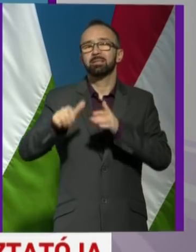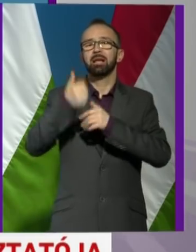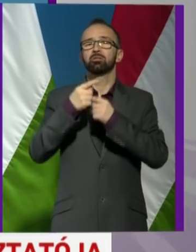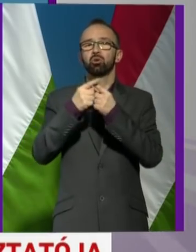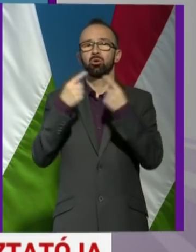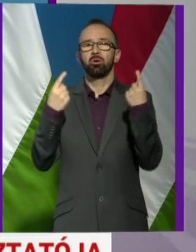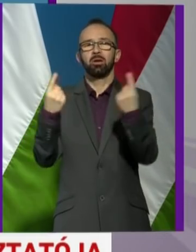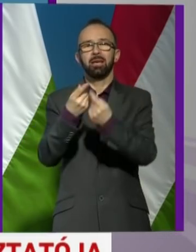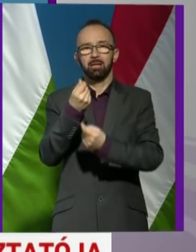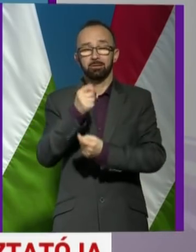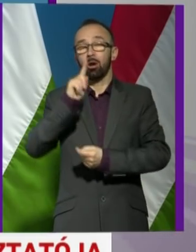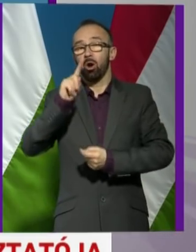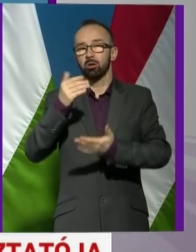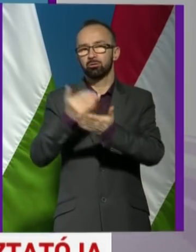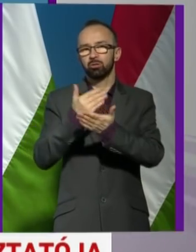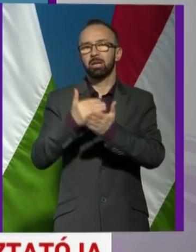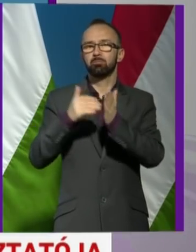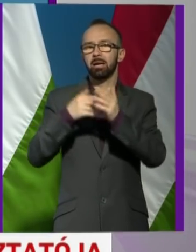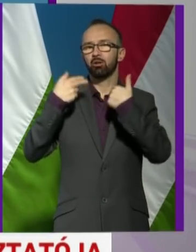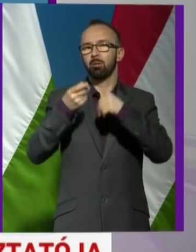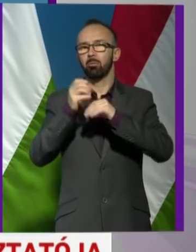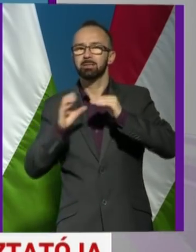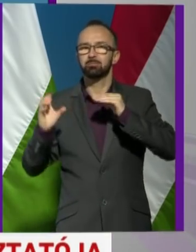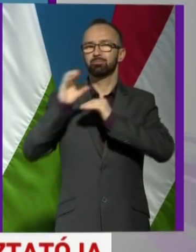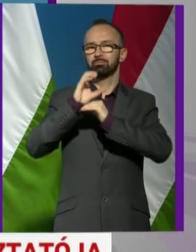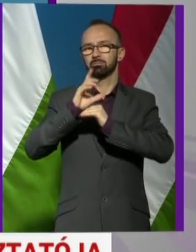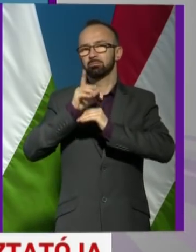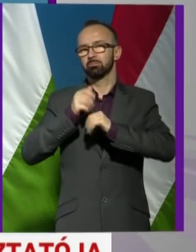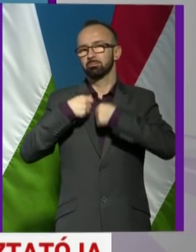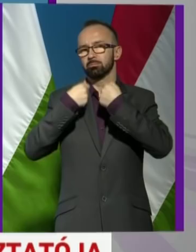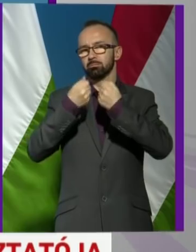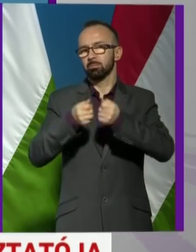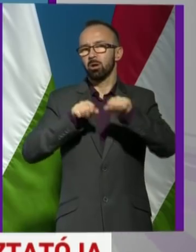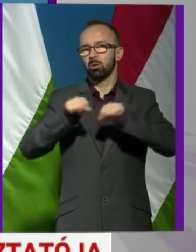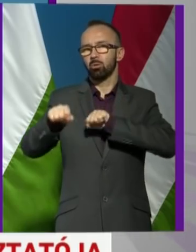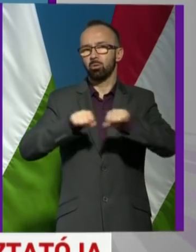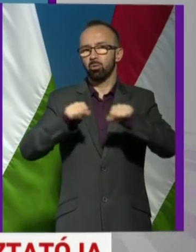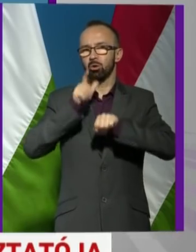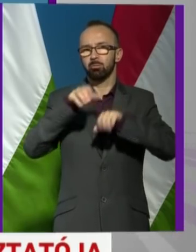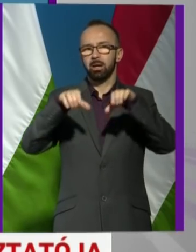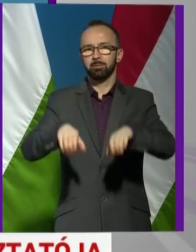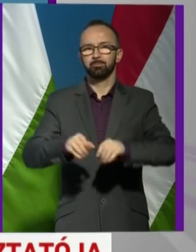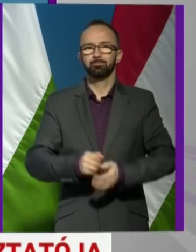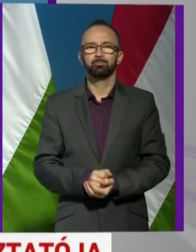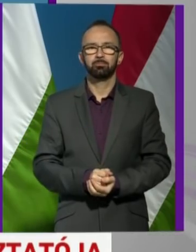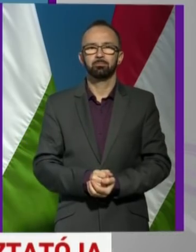keretőszeg. És hogyha a szükséges további pénzforrás biztosítása, akkor ezt a kormány meg fogja tenni.